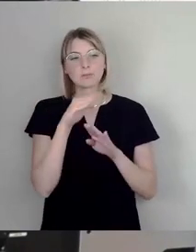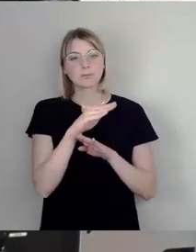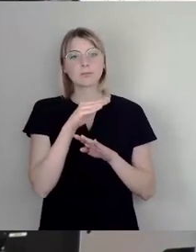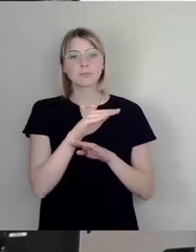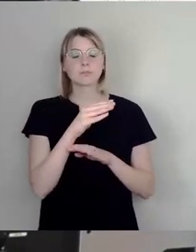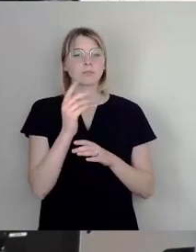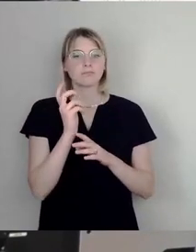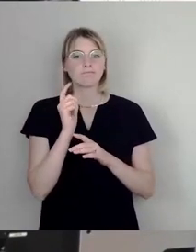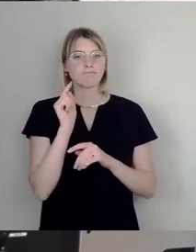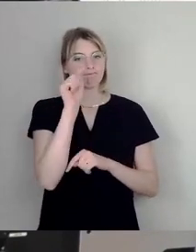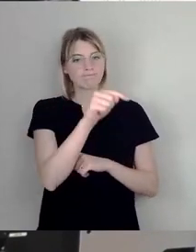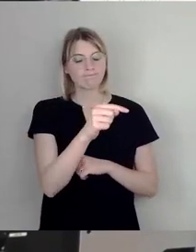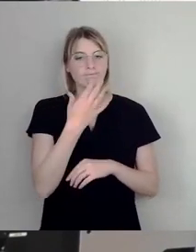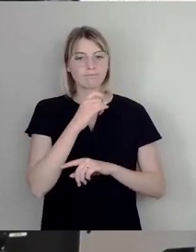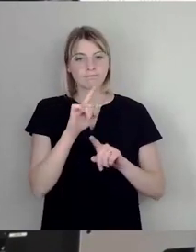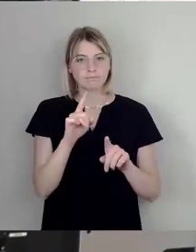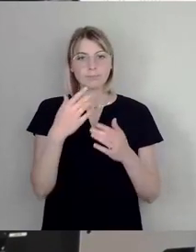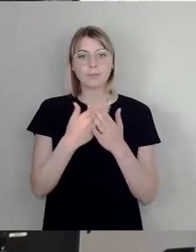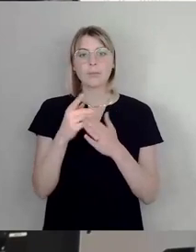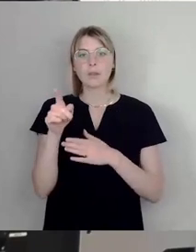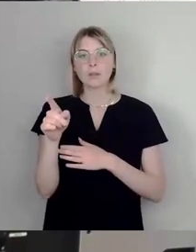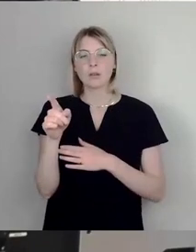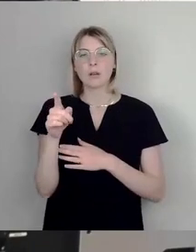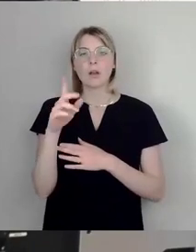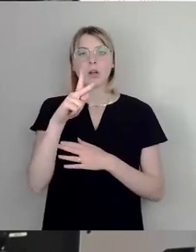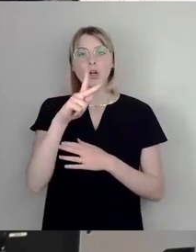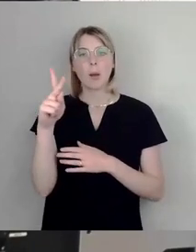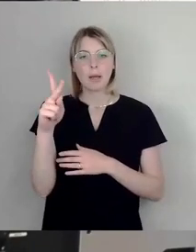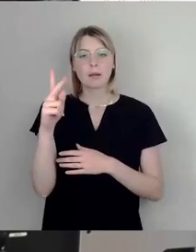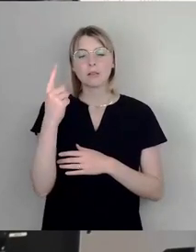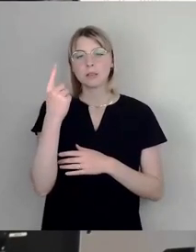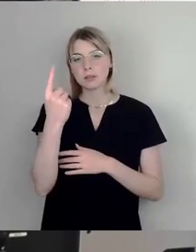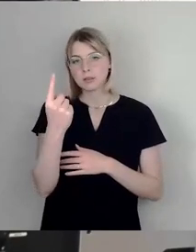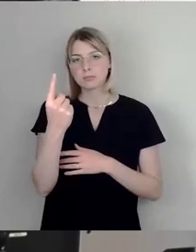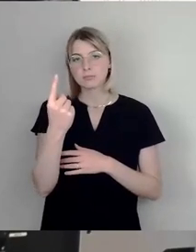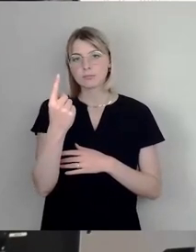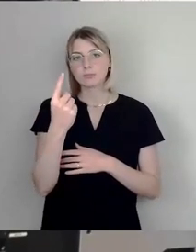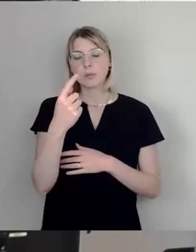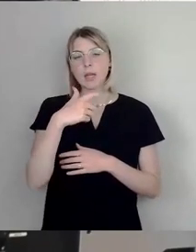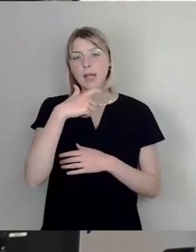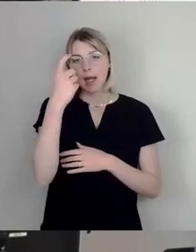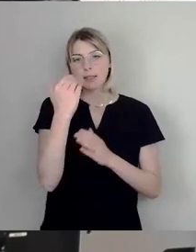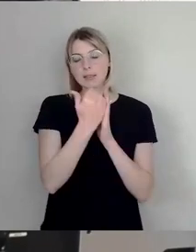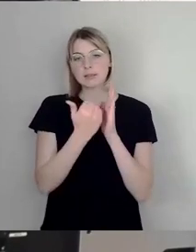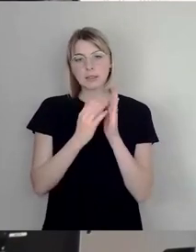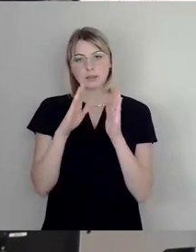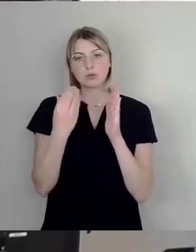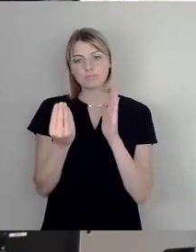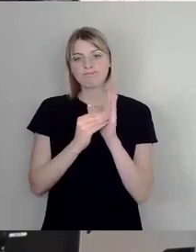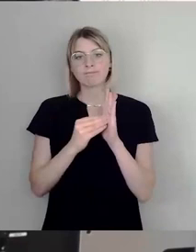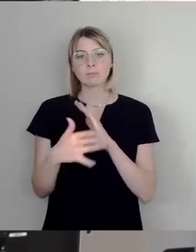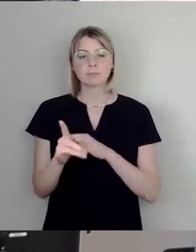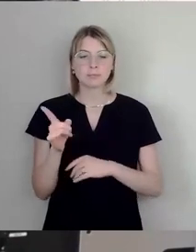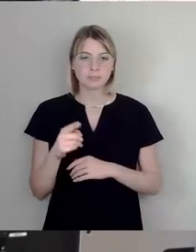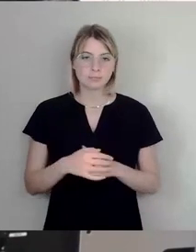wie zum Beispiel auch Klopke, wieder in verantwortlichen Positionen war, so Klopke, der die Rassegesetze kommentiert hat. Diese